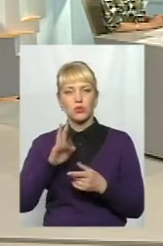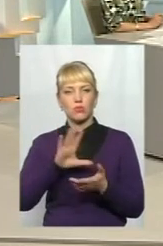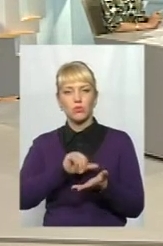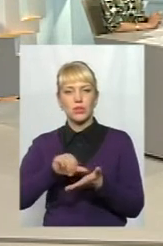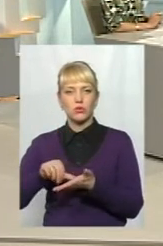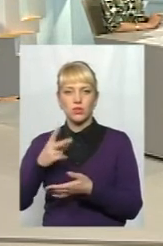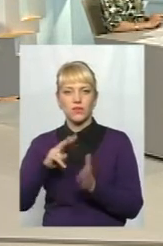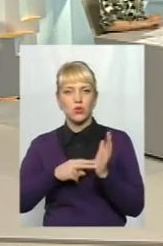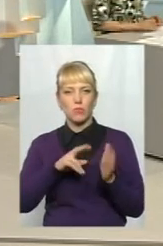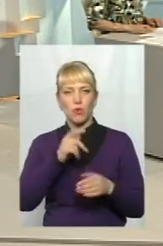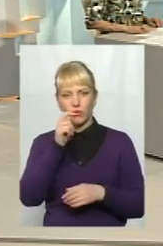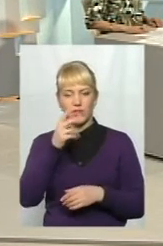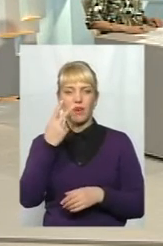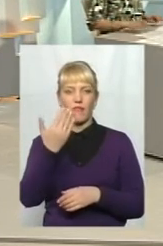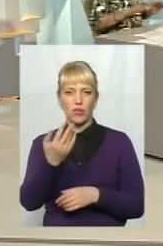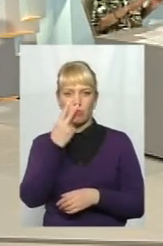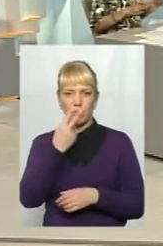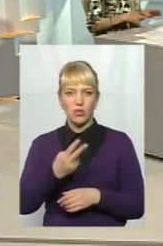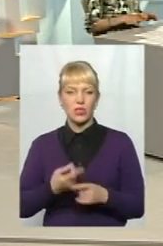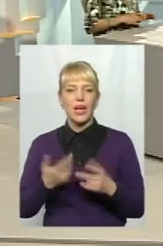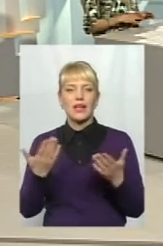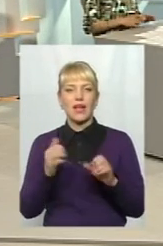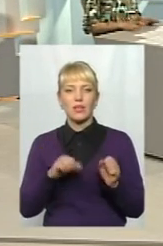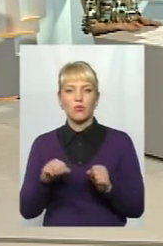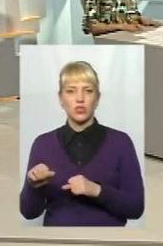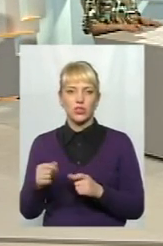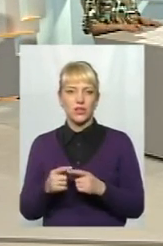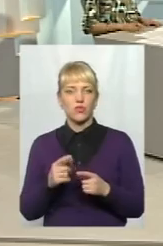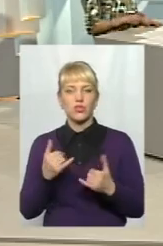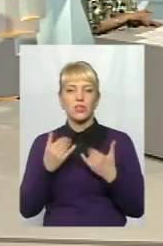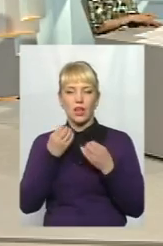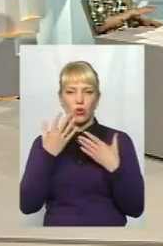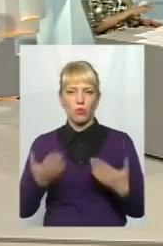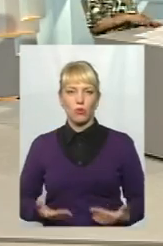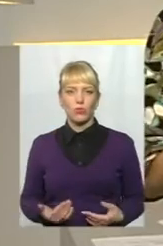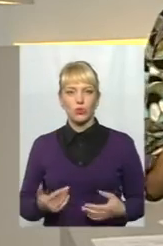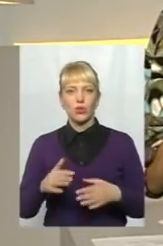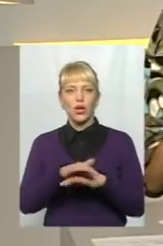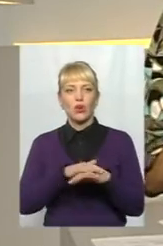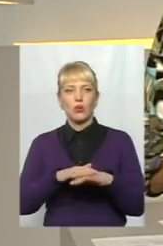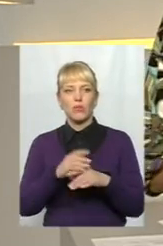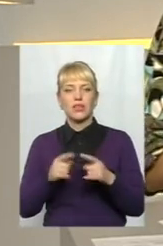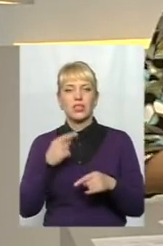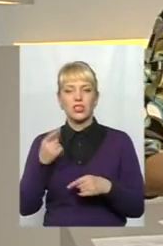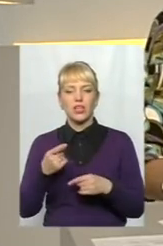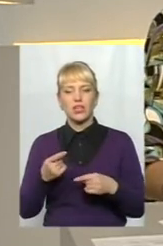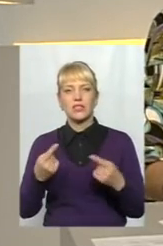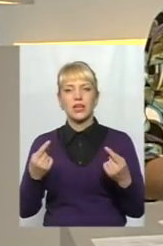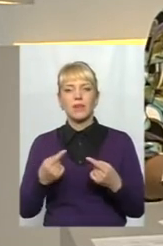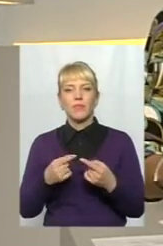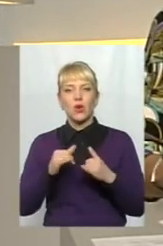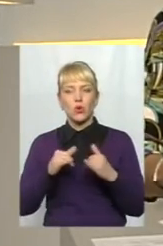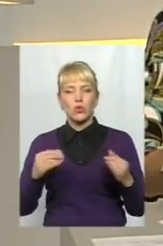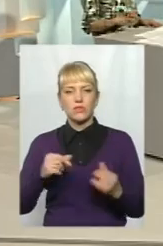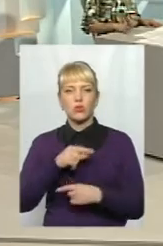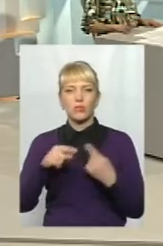27 квітня, вони це побачать. Які можливості для добробуту громади, саме через призму розвитку бізнесу,